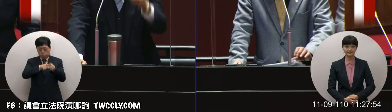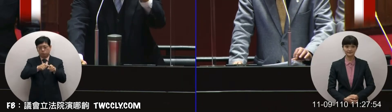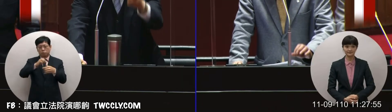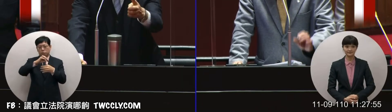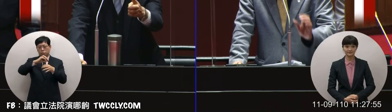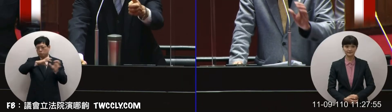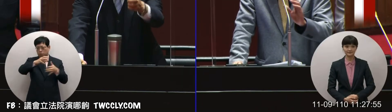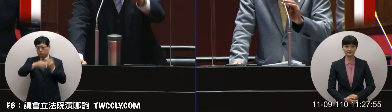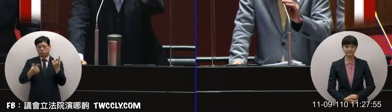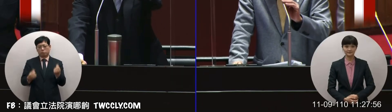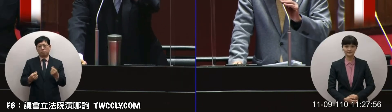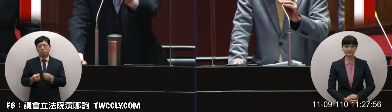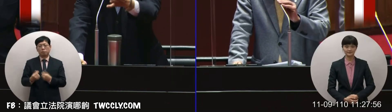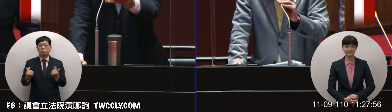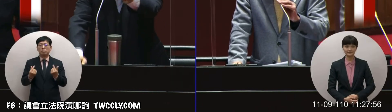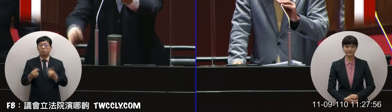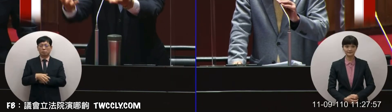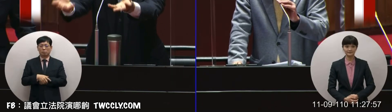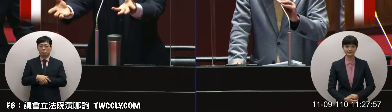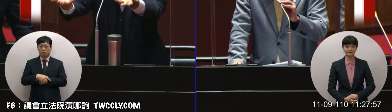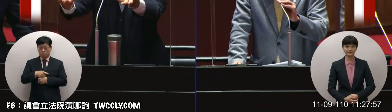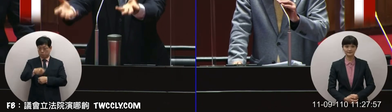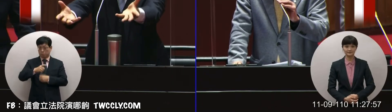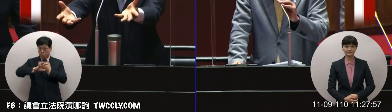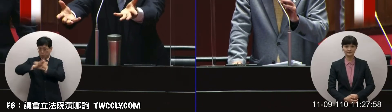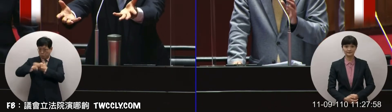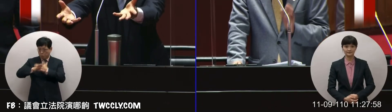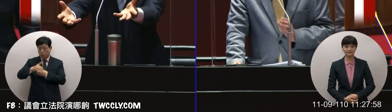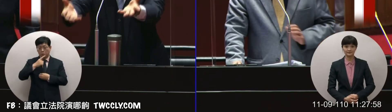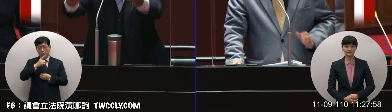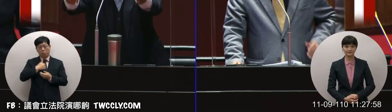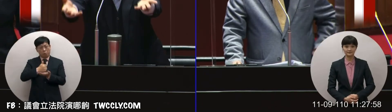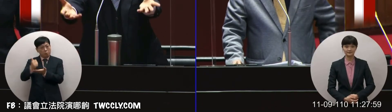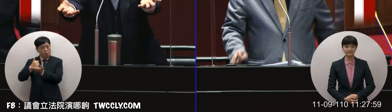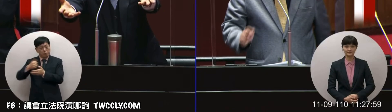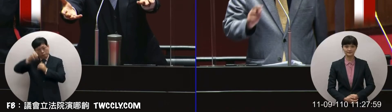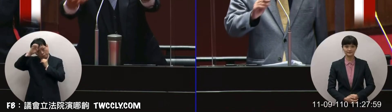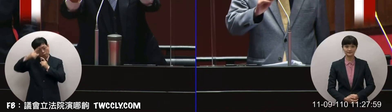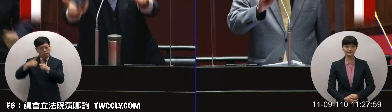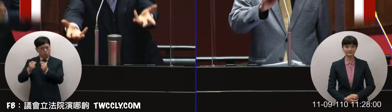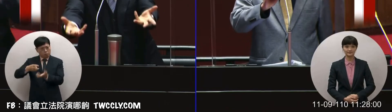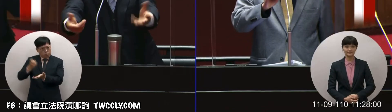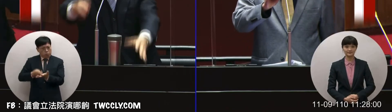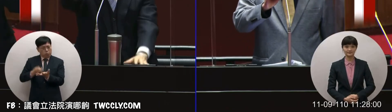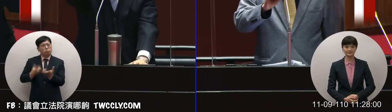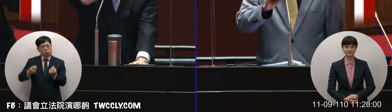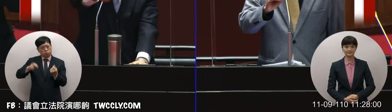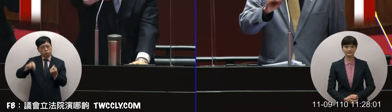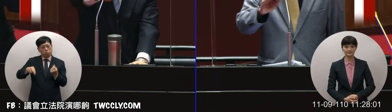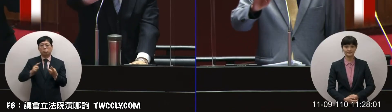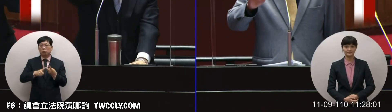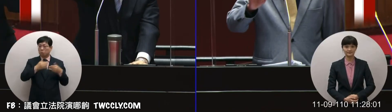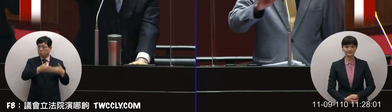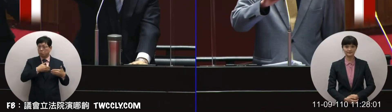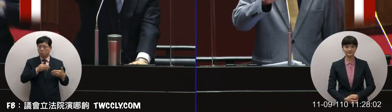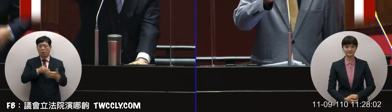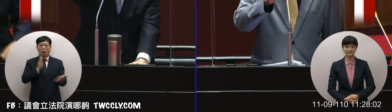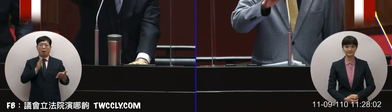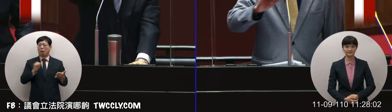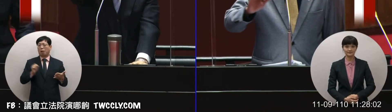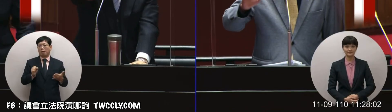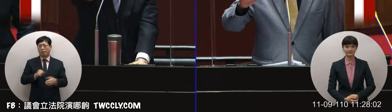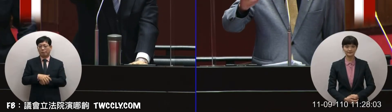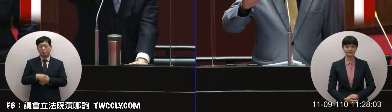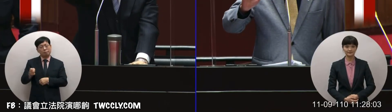你看看人國際收我們的往來日本那邊也有收中國說不